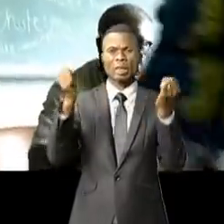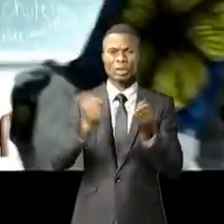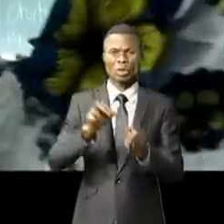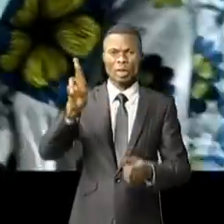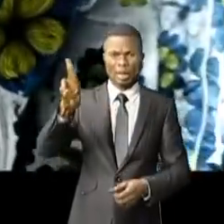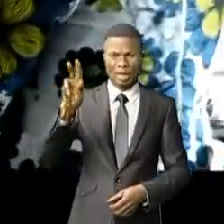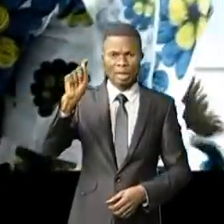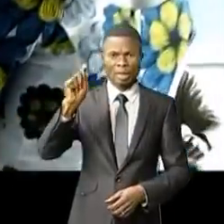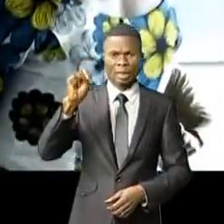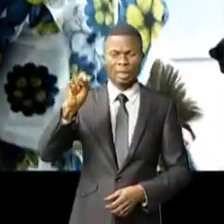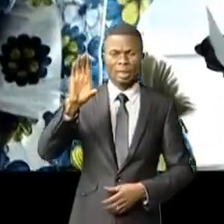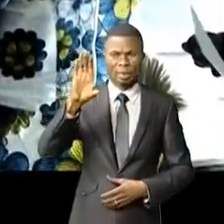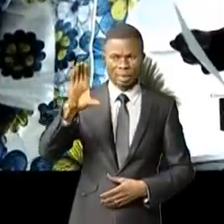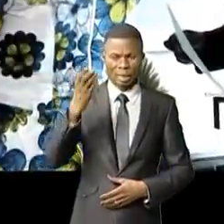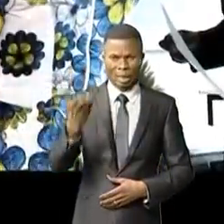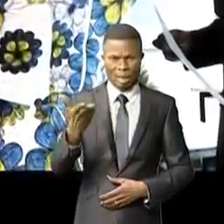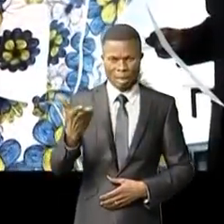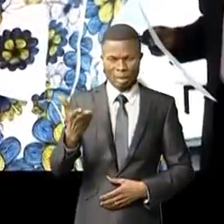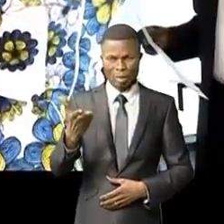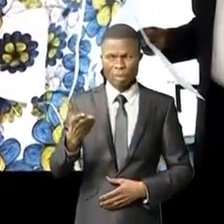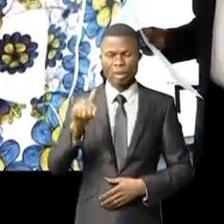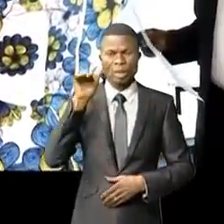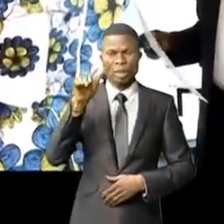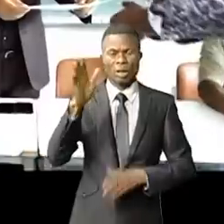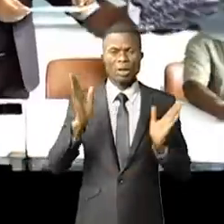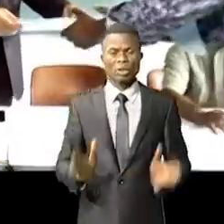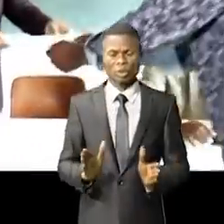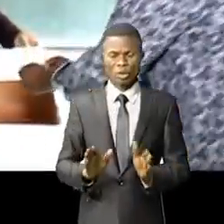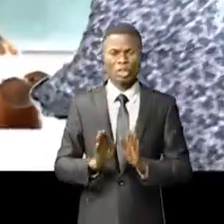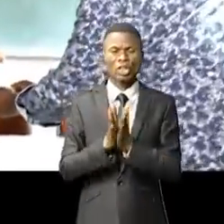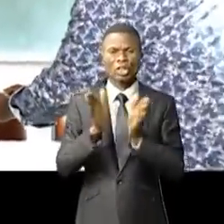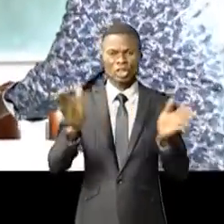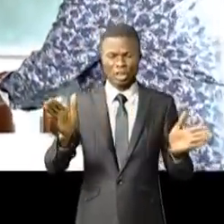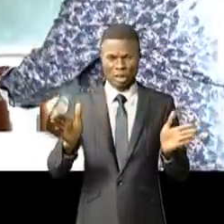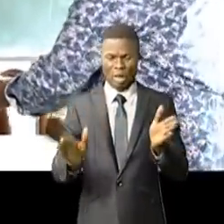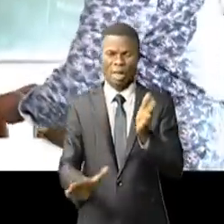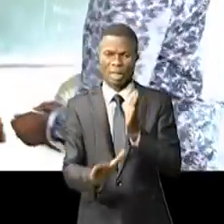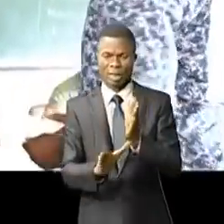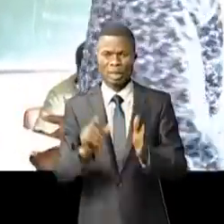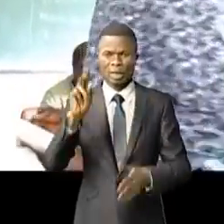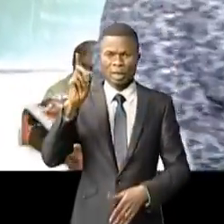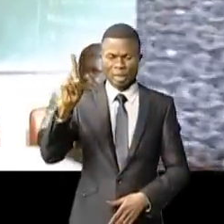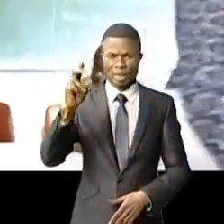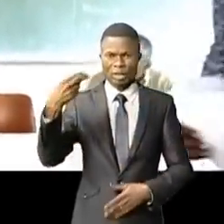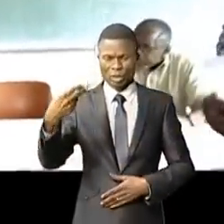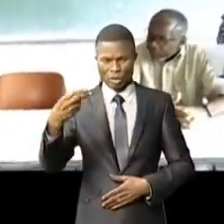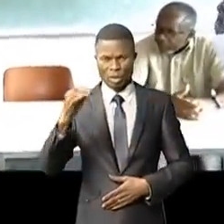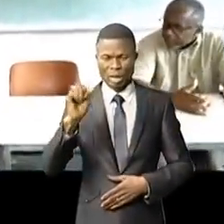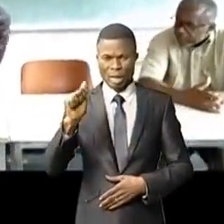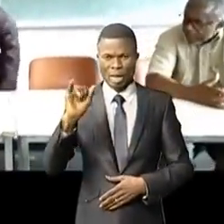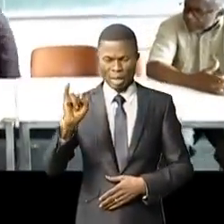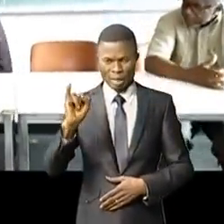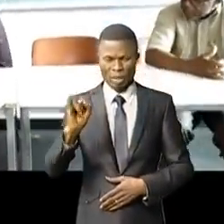attestations de participation d'un maître directeur général à I de la RTNC, ce vendredi 17